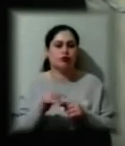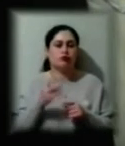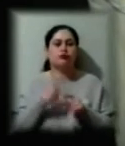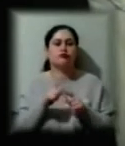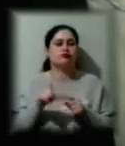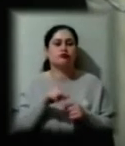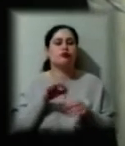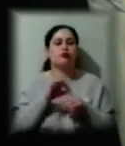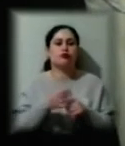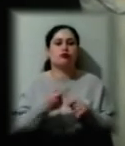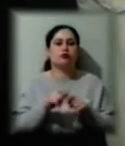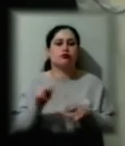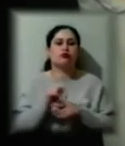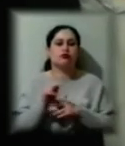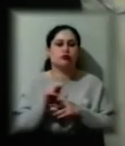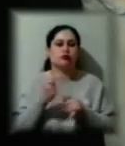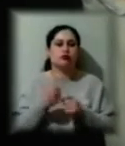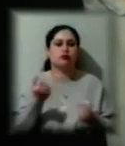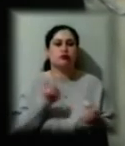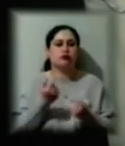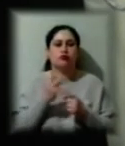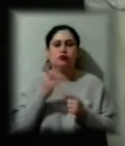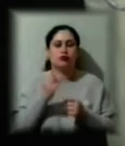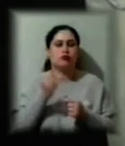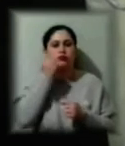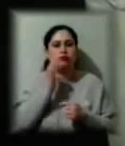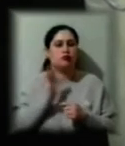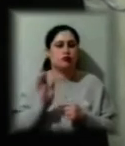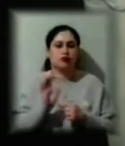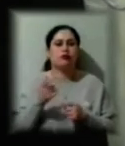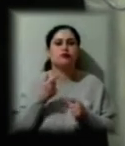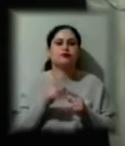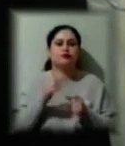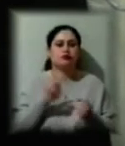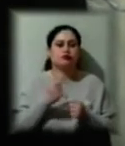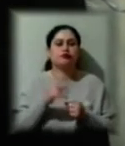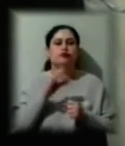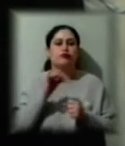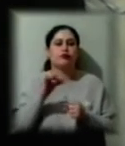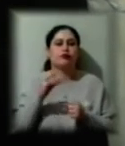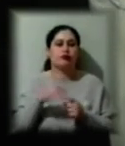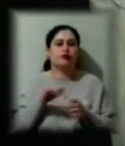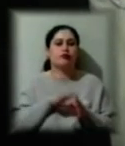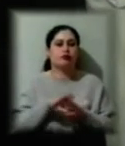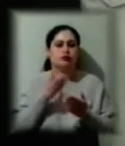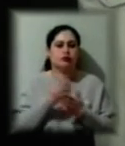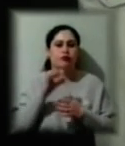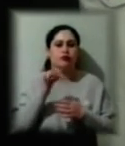ремонту? Машини не старі, машини відповідно виконували свою функціональну